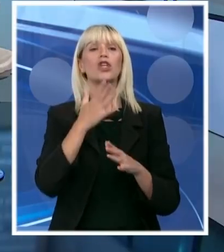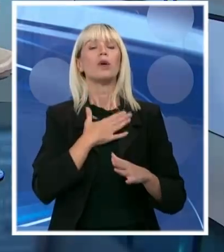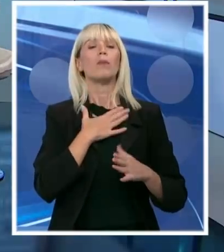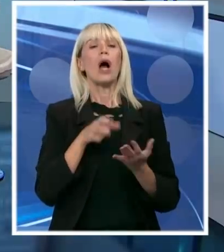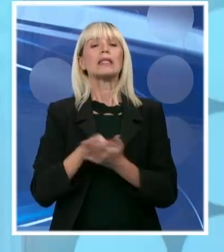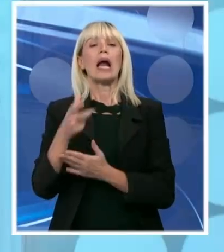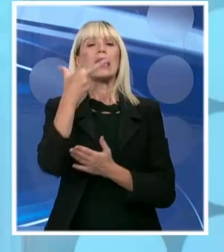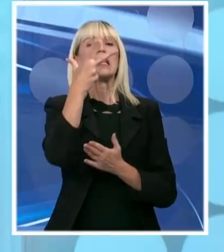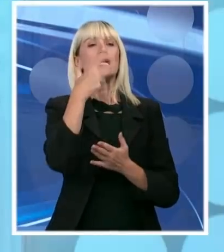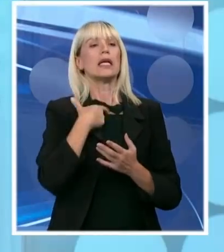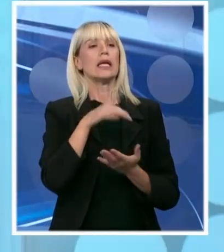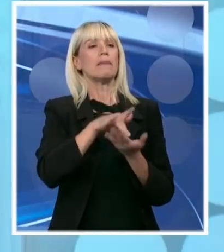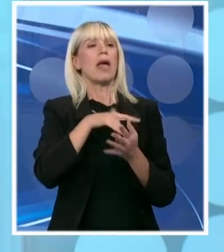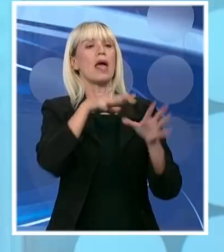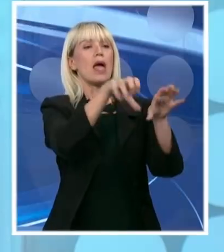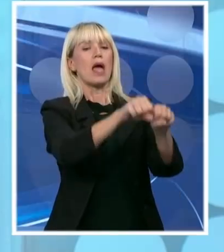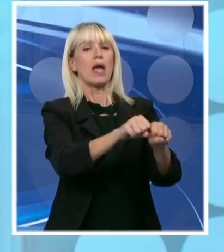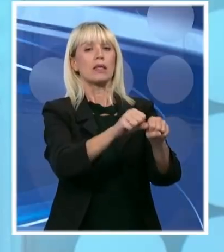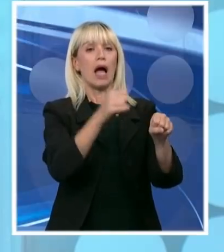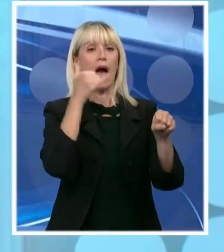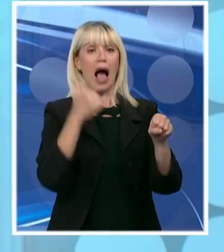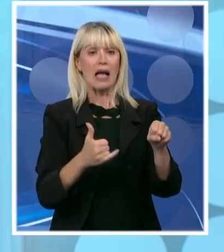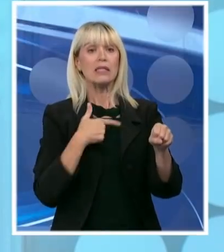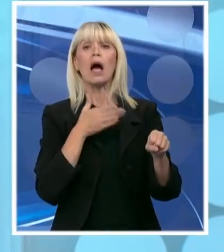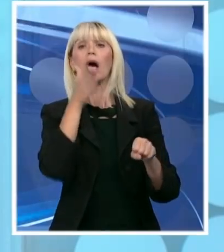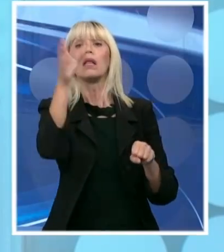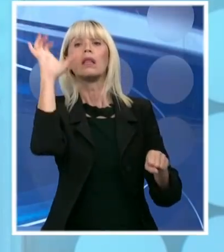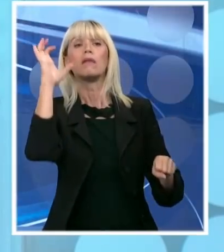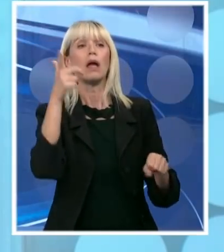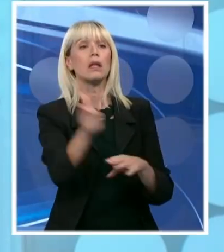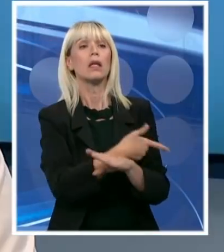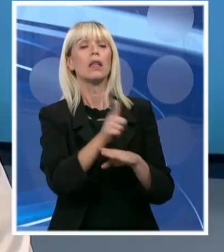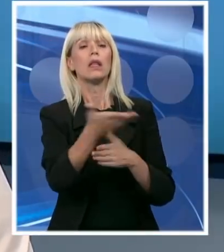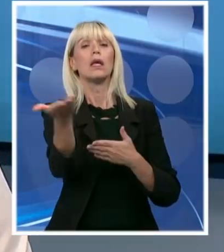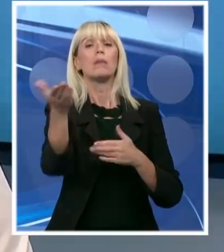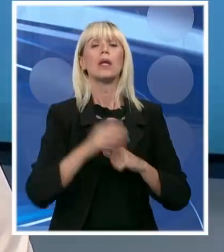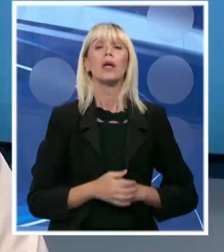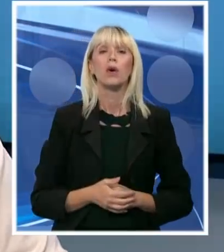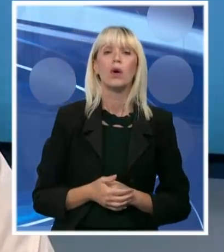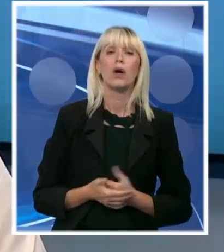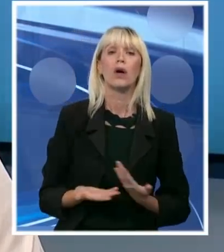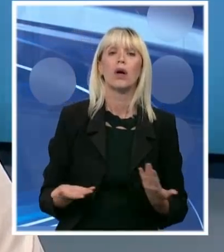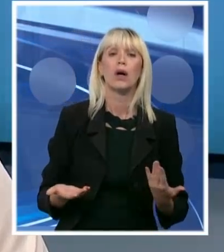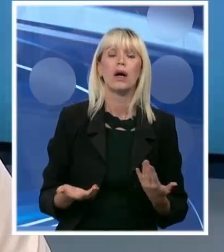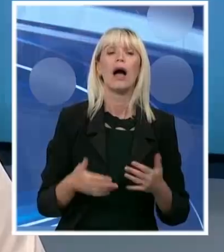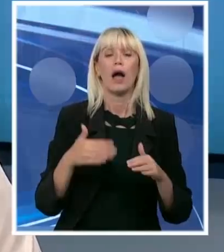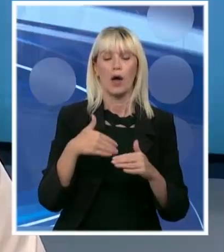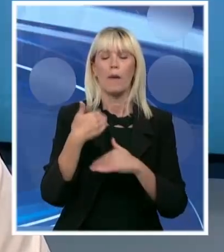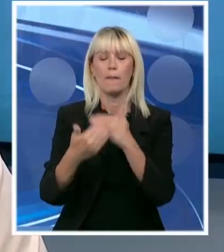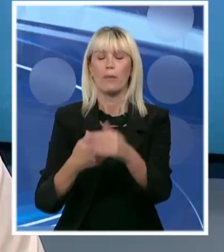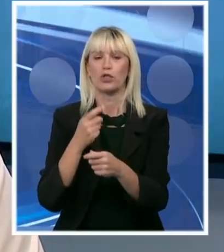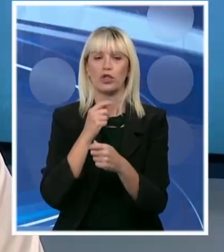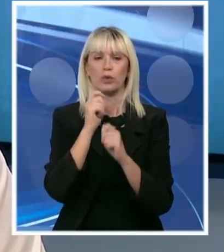A sad, otiđite tamo, ne može auto da vidite. To ćemo na kraju ko će dobiti u buduću i da li imate... Nekje već te